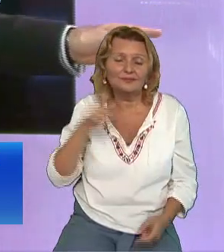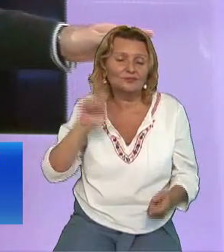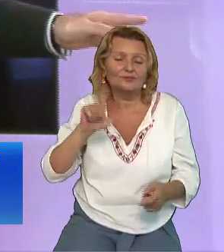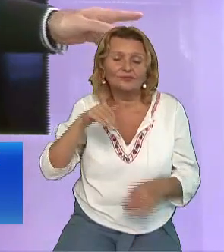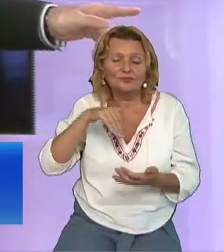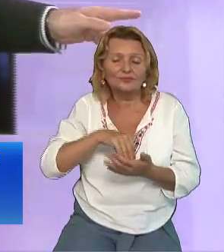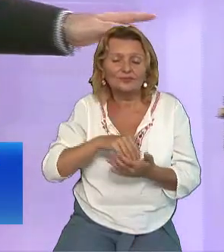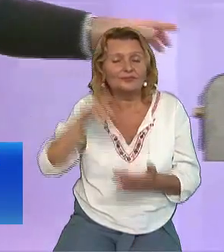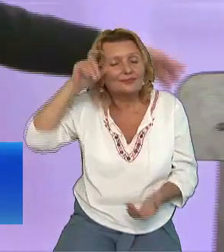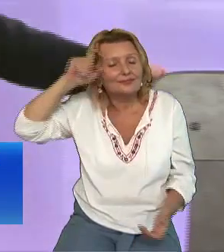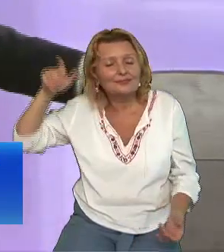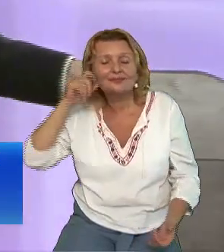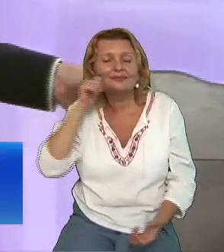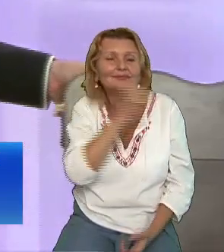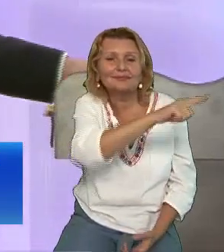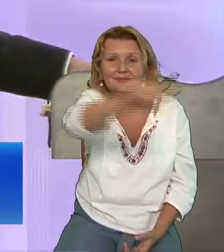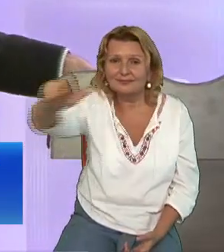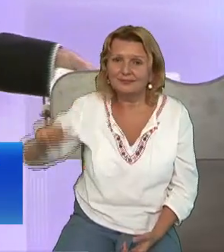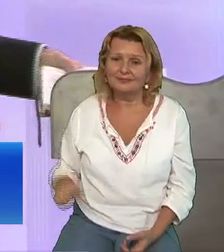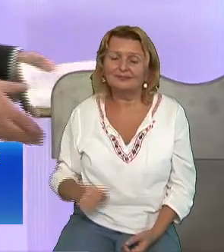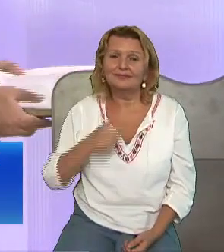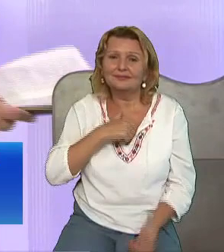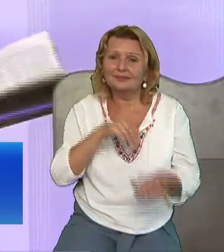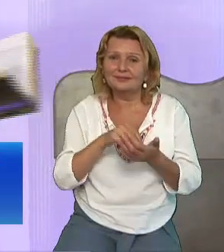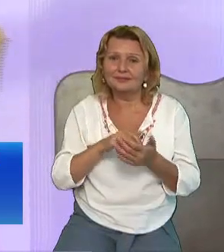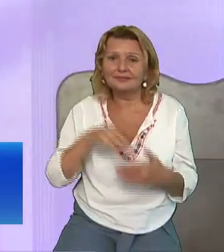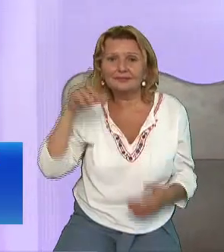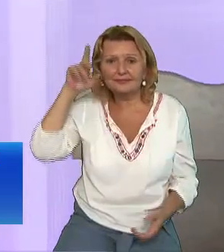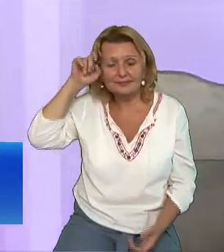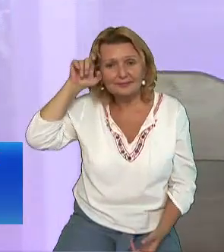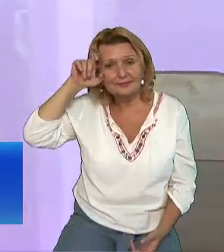spun cei doi Pe drumul spre Emaus Cum?